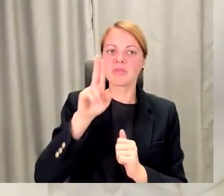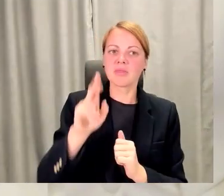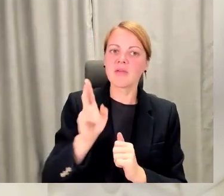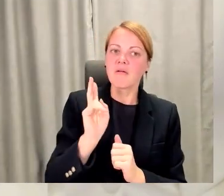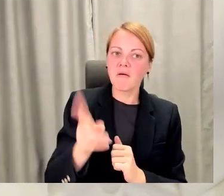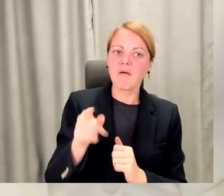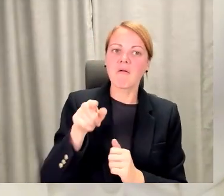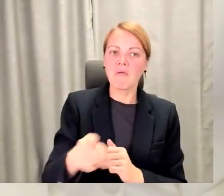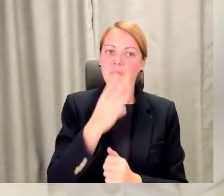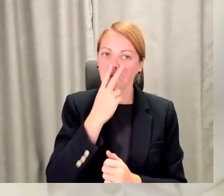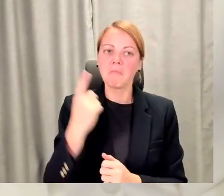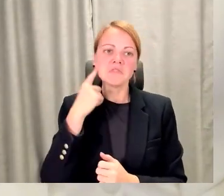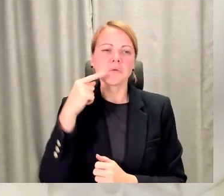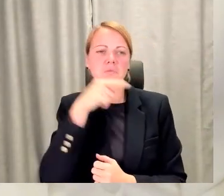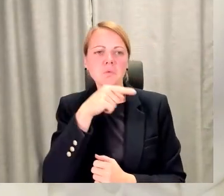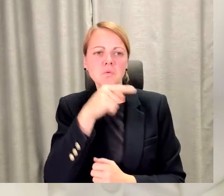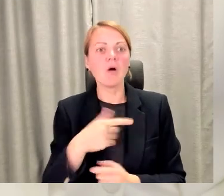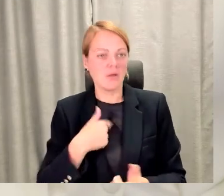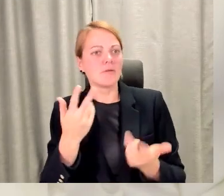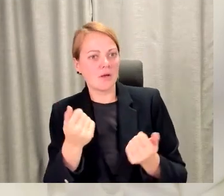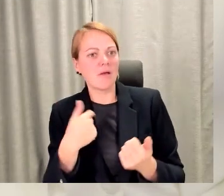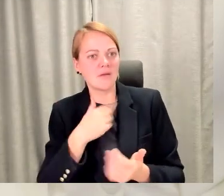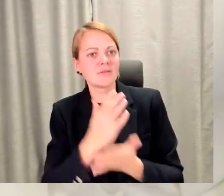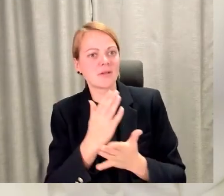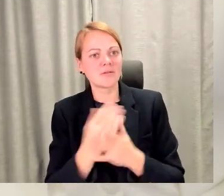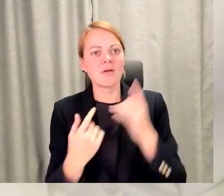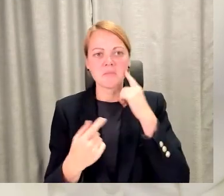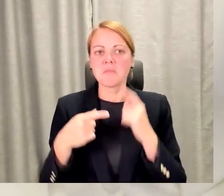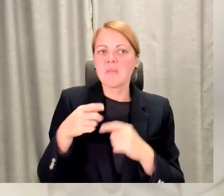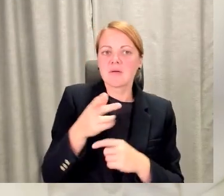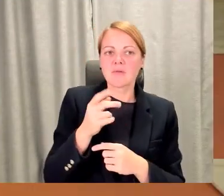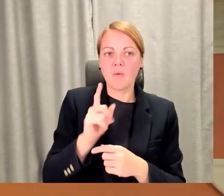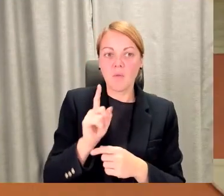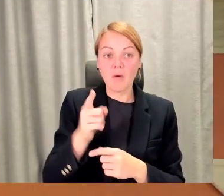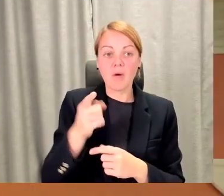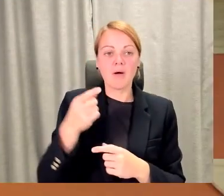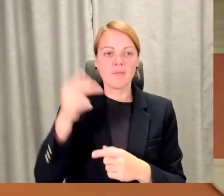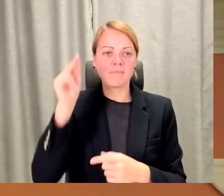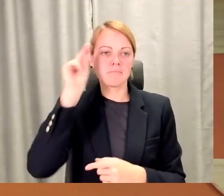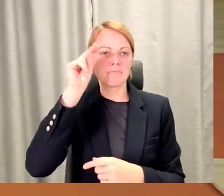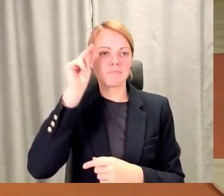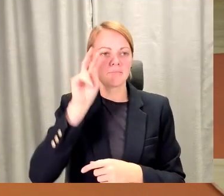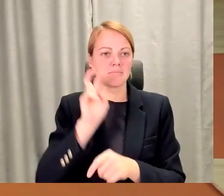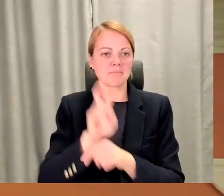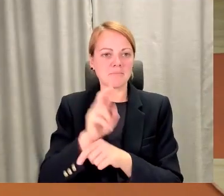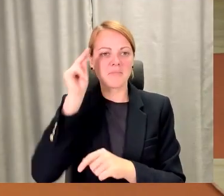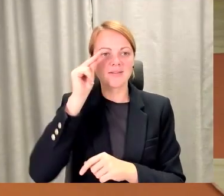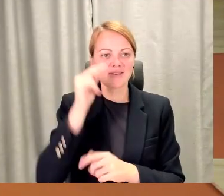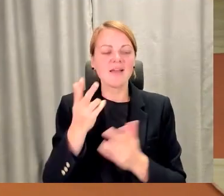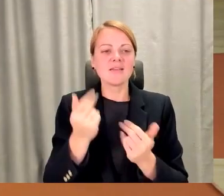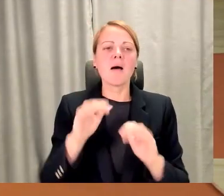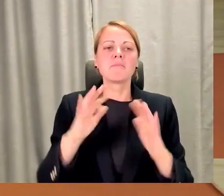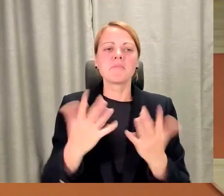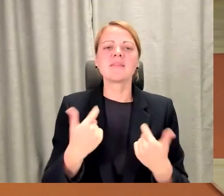dzirdējis par to. Jā, es esmu dzirdējis, es eju mancīties. Jauģi. Jā, Gulta, bet iedomājieties. Es esmu cilvēks, kurš ir ilgstoši bez